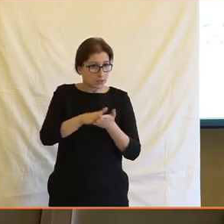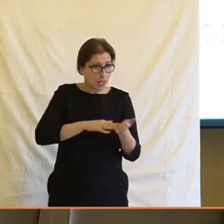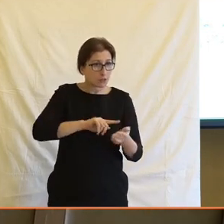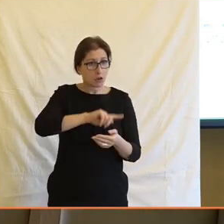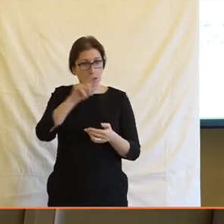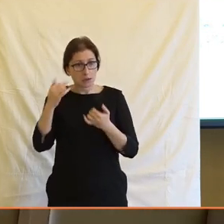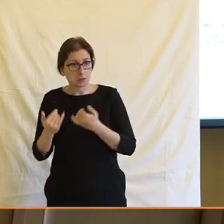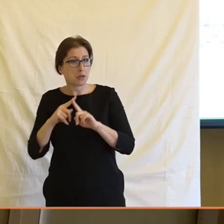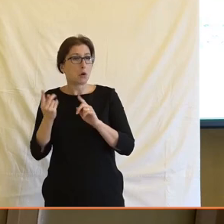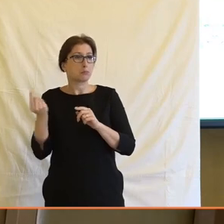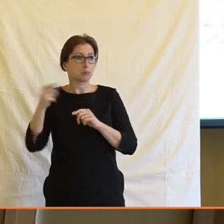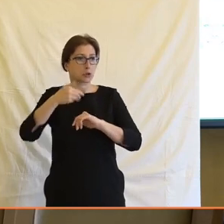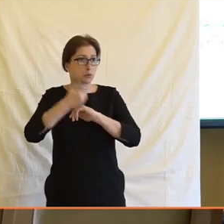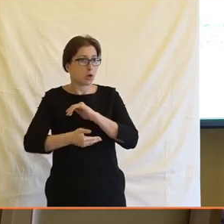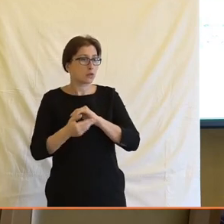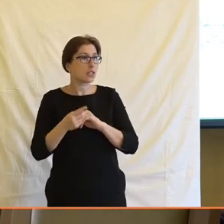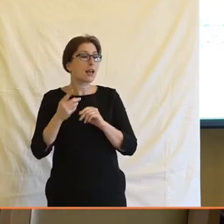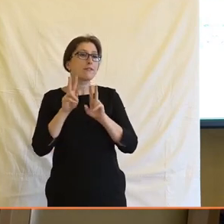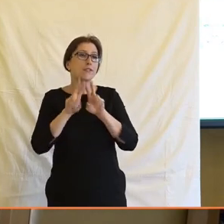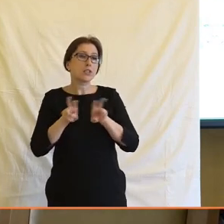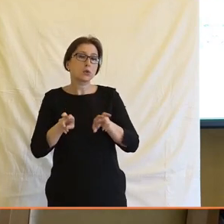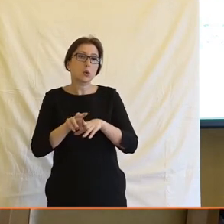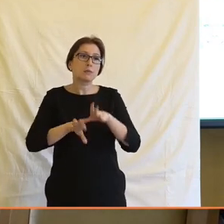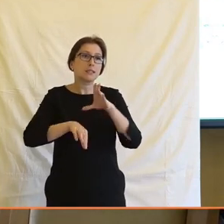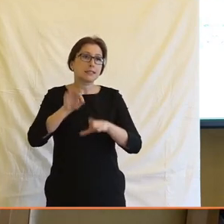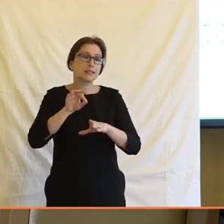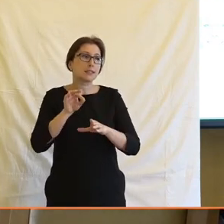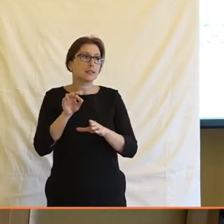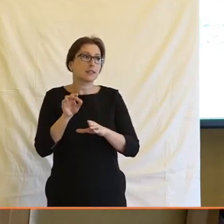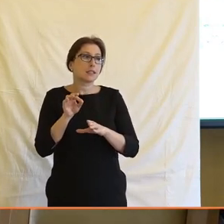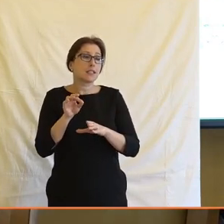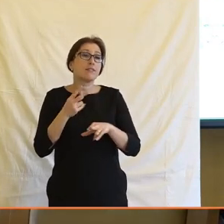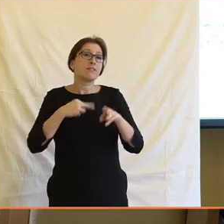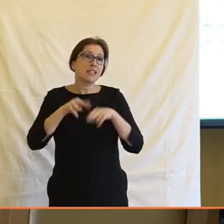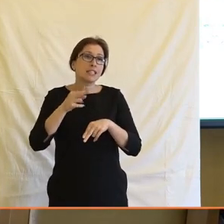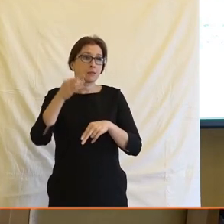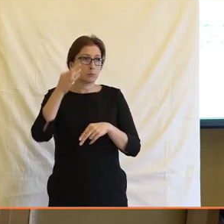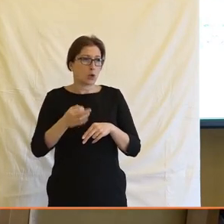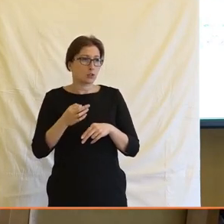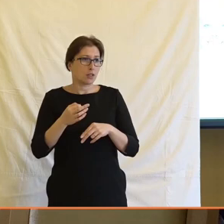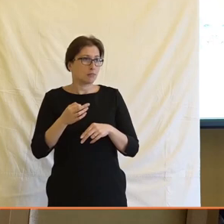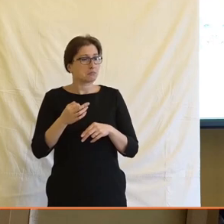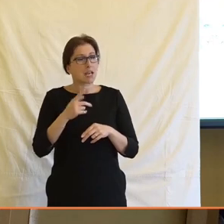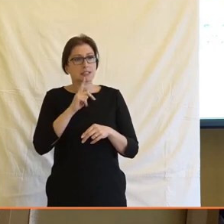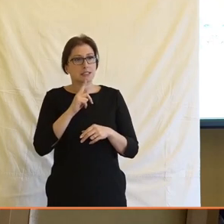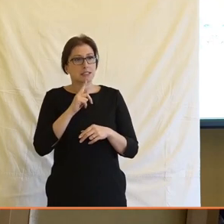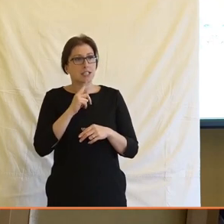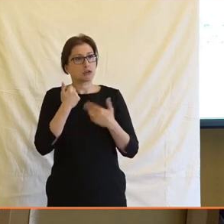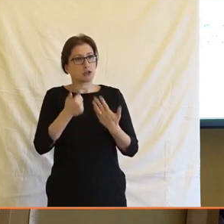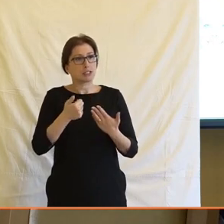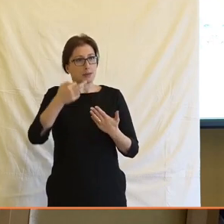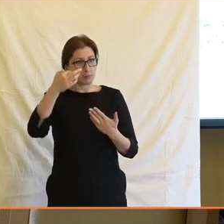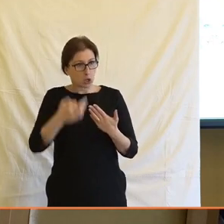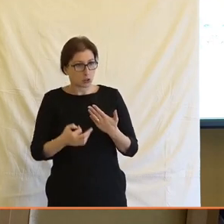v tom výzkumu se projevilo, že vlastně většina, nebo řekněme takhle dvě třetiny ze vzorku